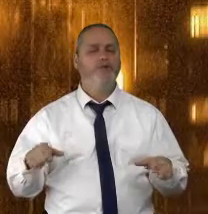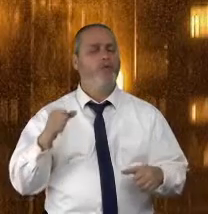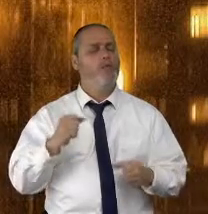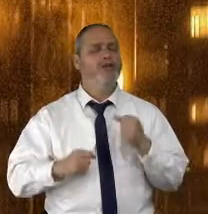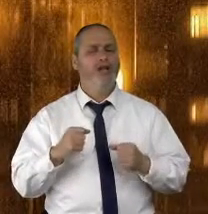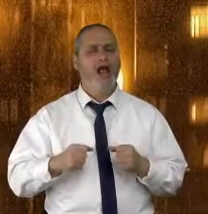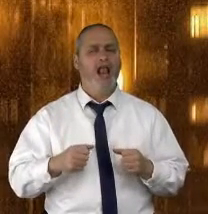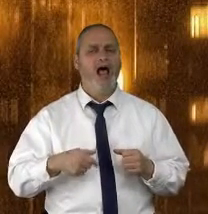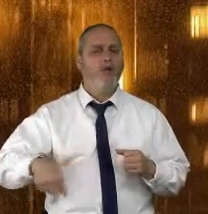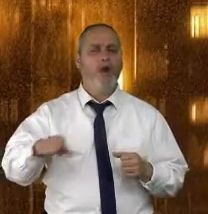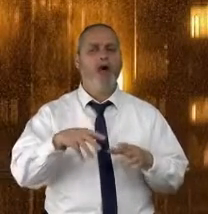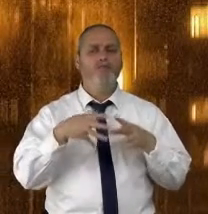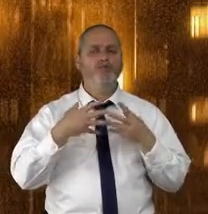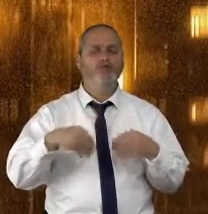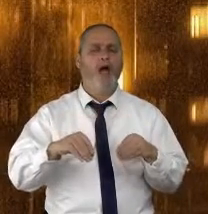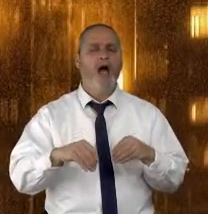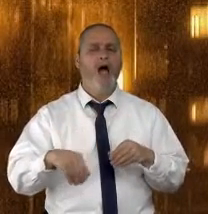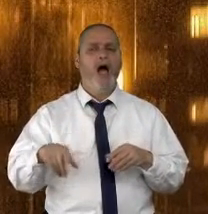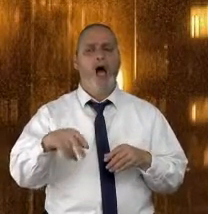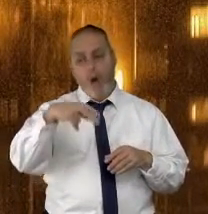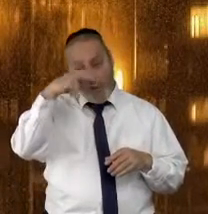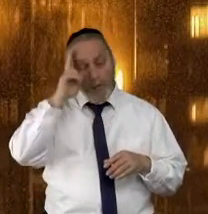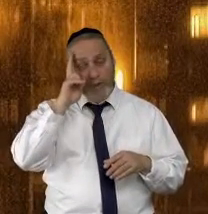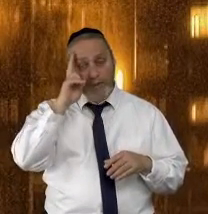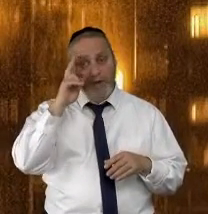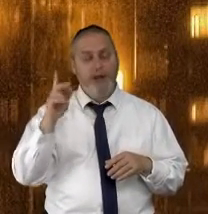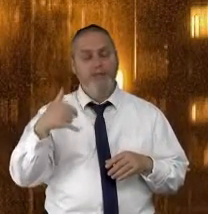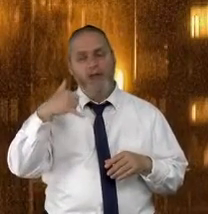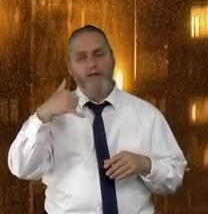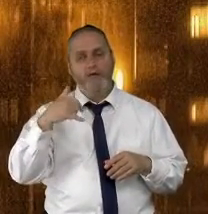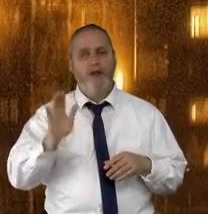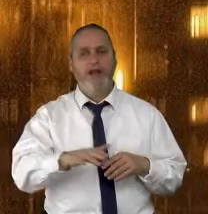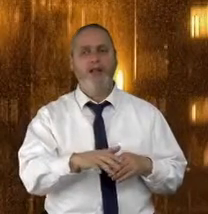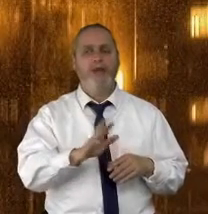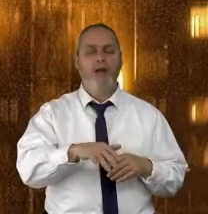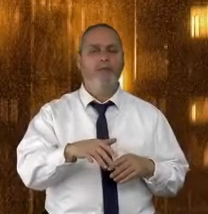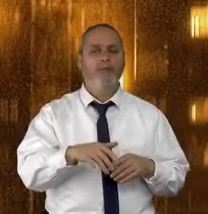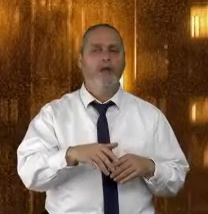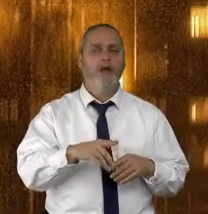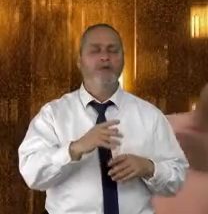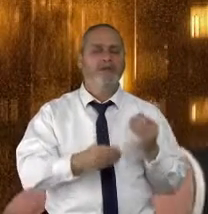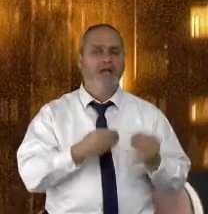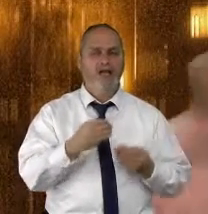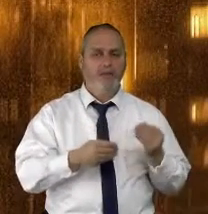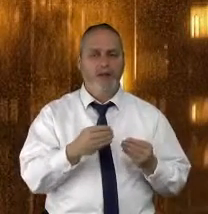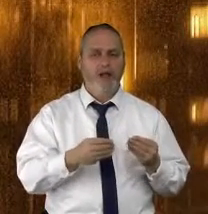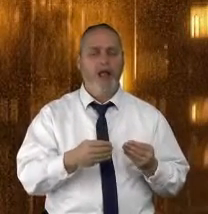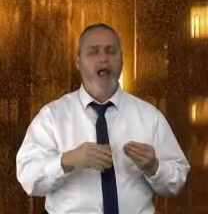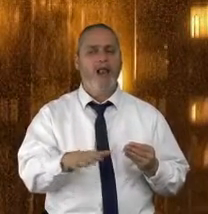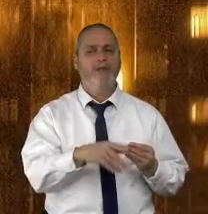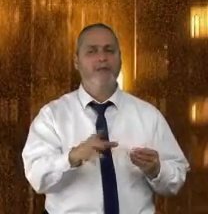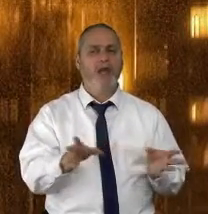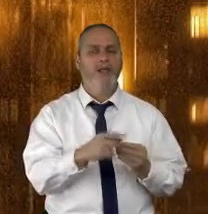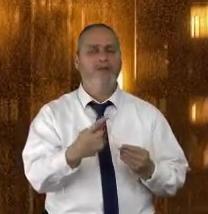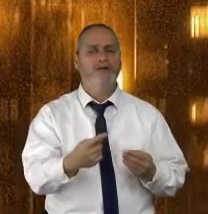מאוד מקשה על בני המשפחה, כשנמצאים בבית, ההורים לדוגמה עם טלפון. והילדים נמצאים, משחקים, נמצאים